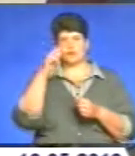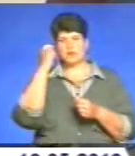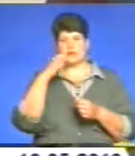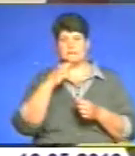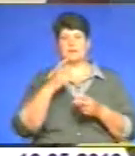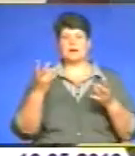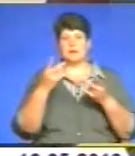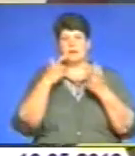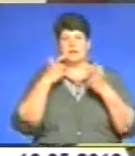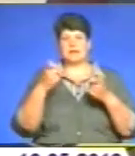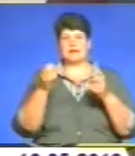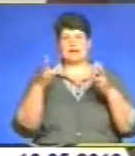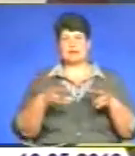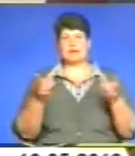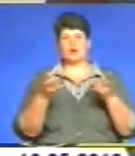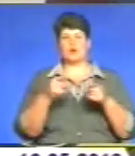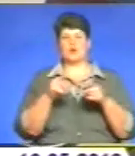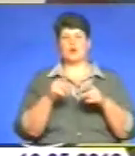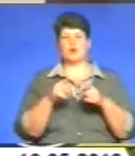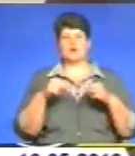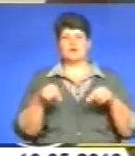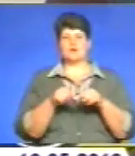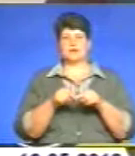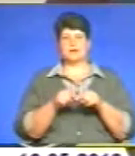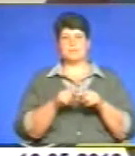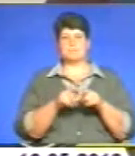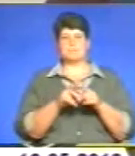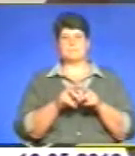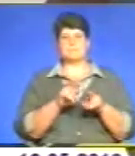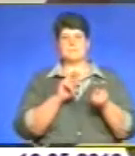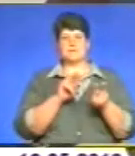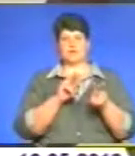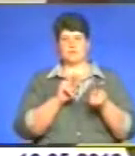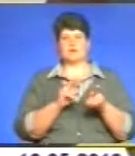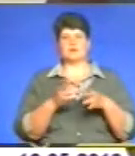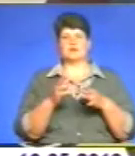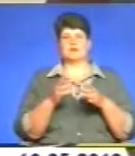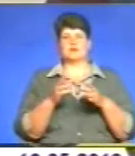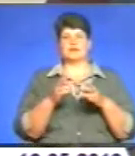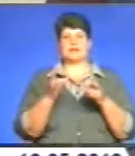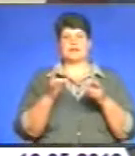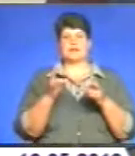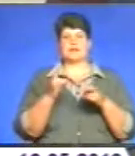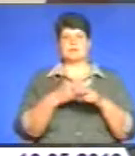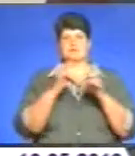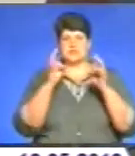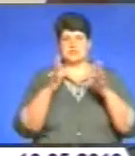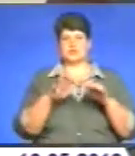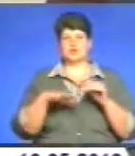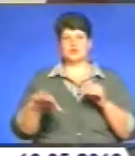Тому потрібно організувати патрулювання потенційно небезпечних зон, вчасно обмежувати доступ до них,